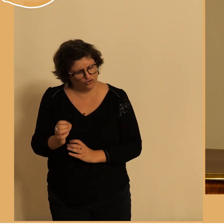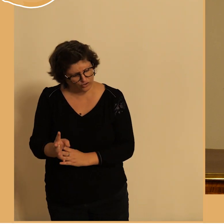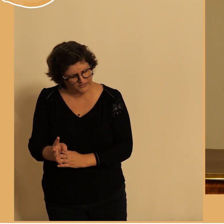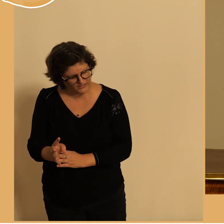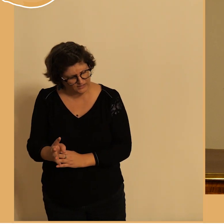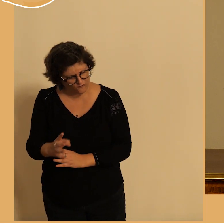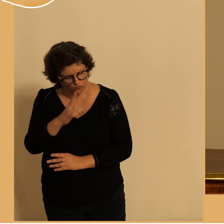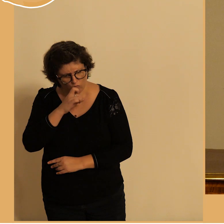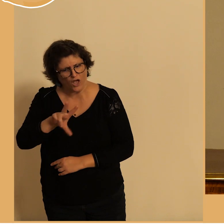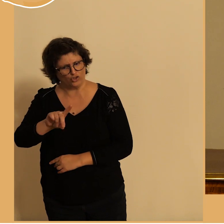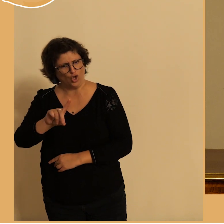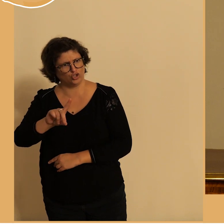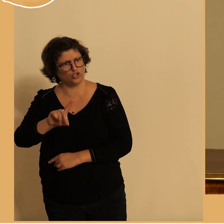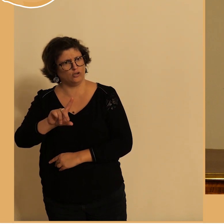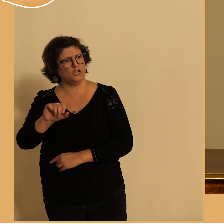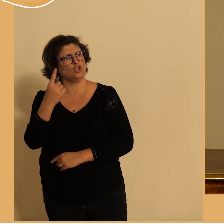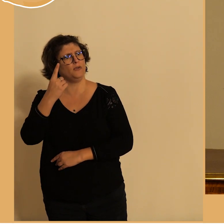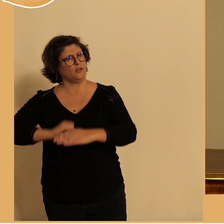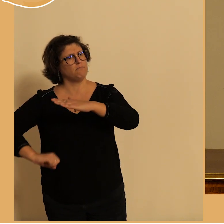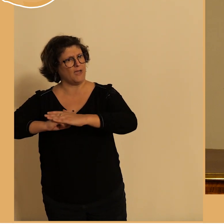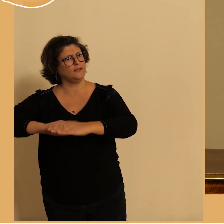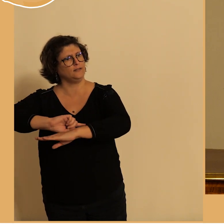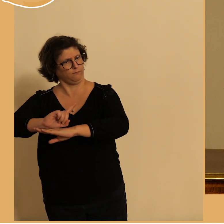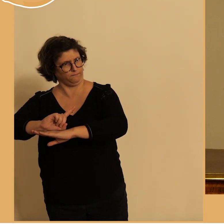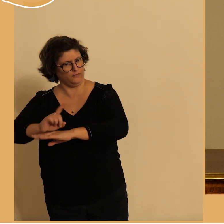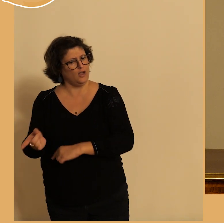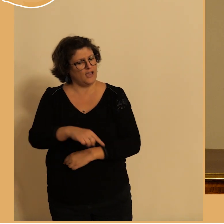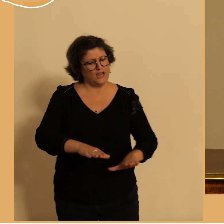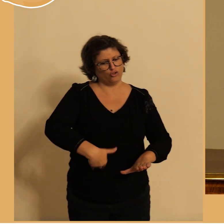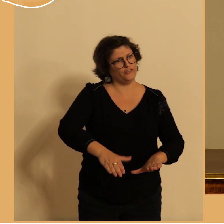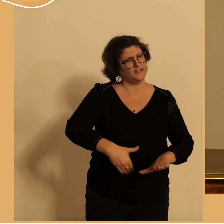'est 30 c'est déjà beaucoup mais je veux dire c'est bridé